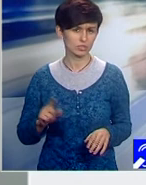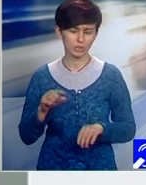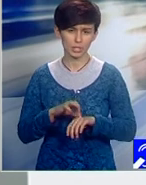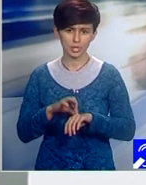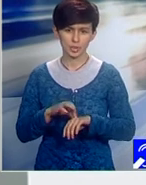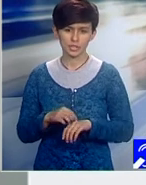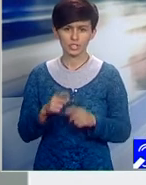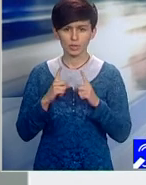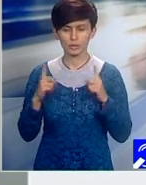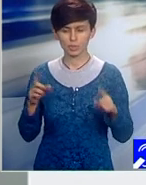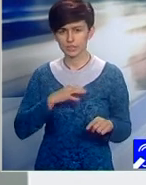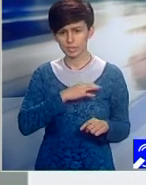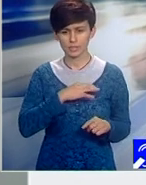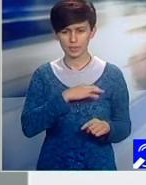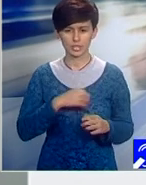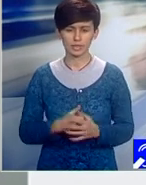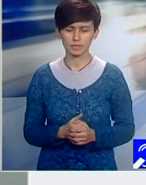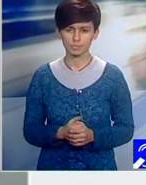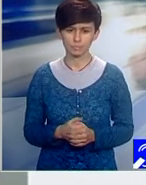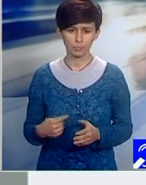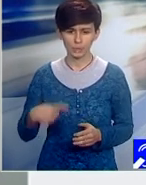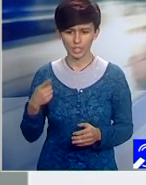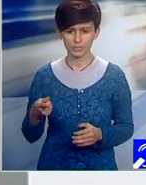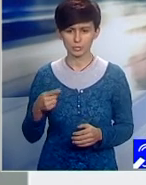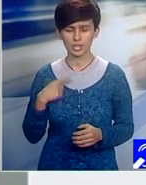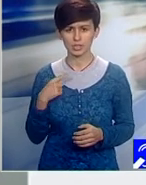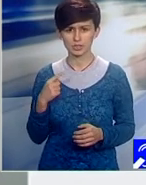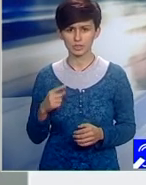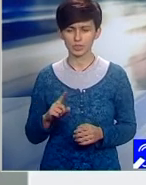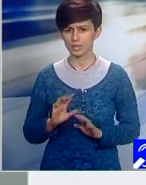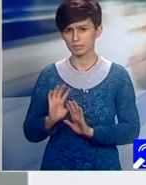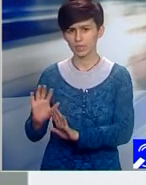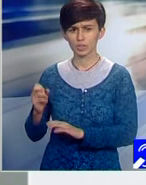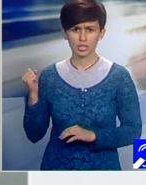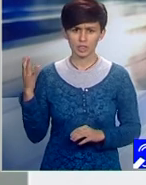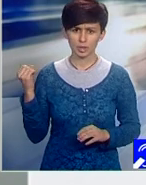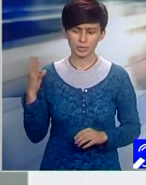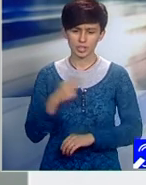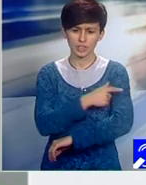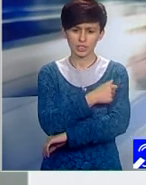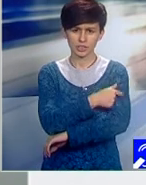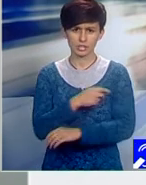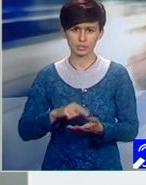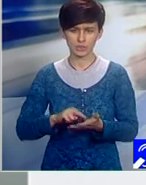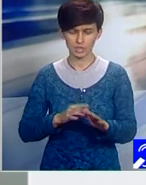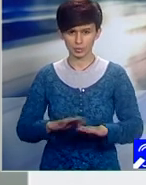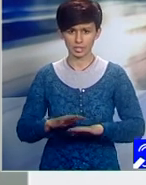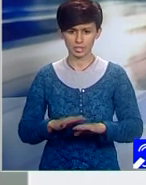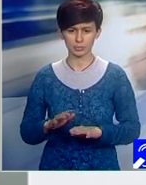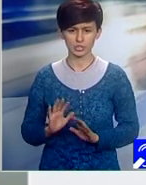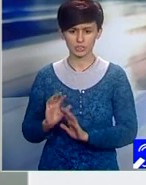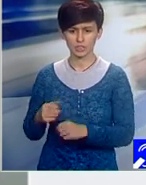ori cadrele universitară. Ar urma astfel să fie depolitizat managementul spitalelor și să fie eliminat